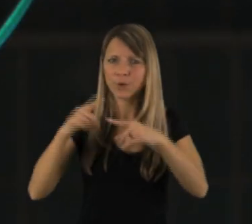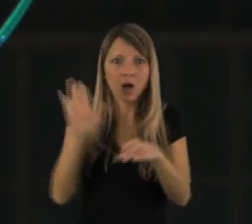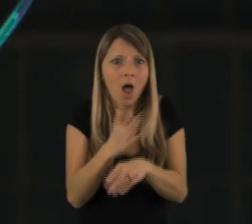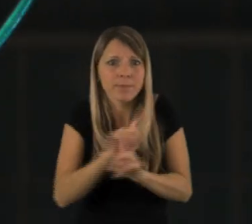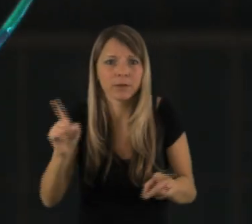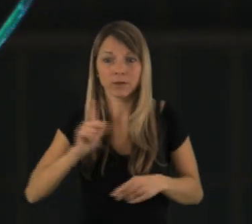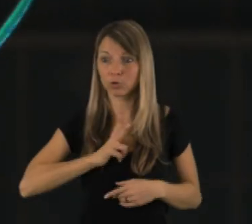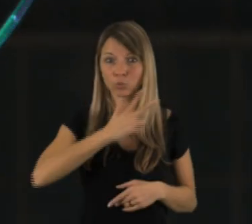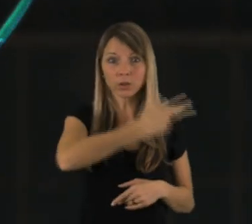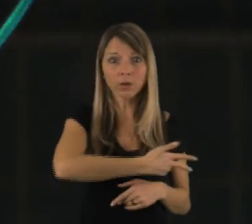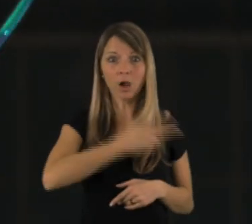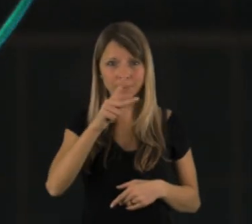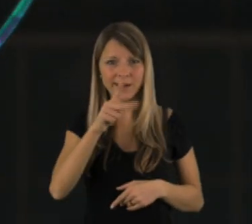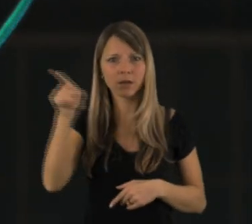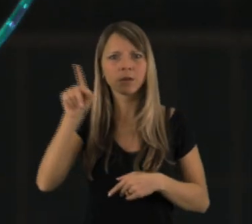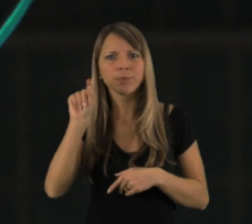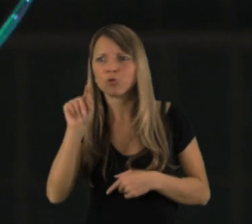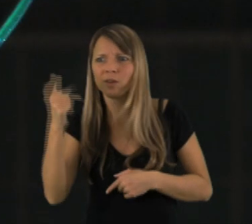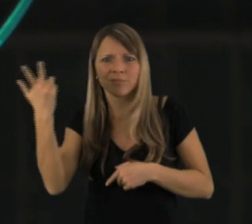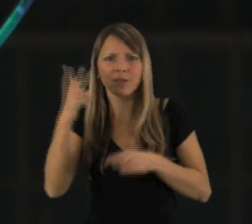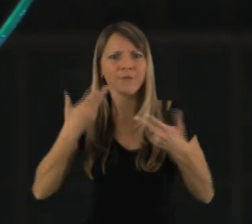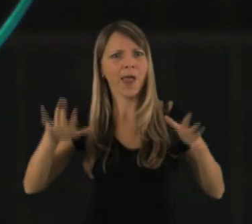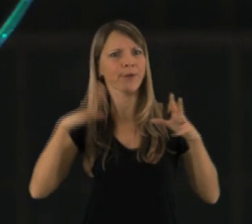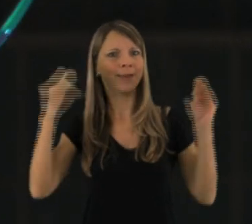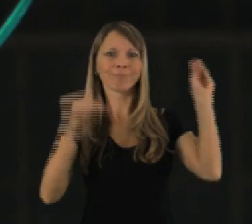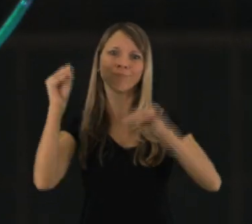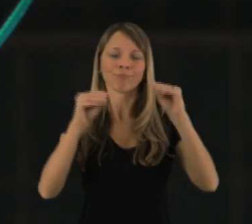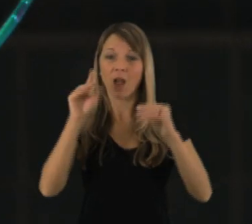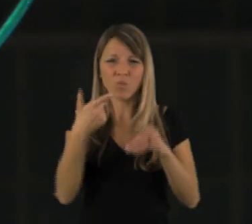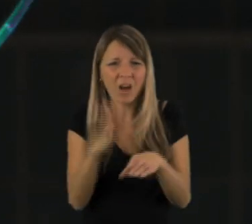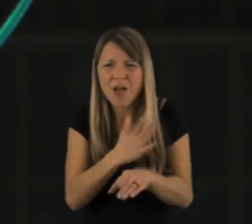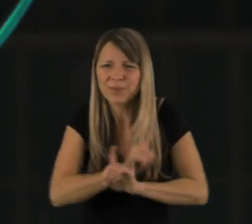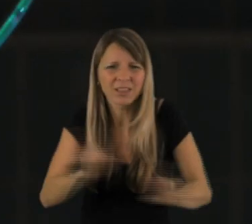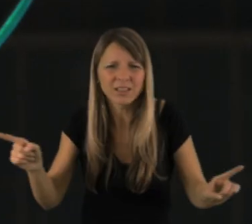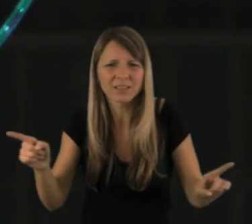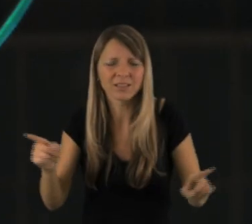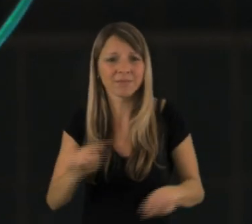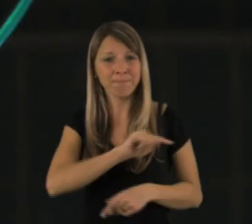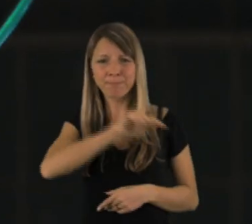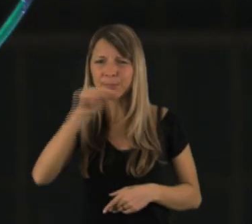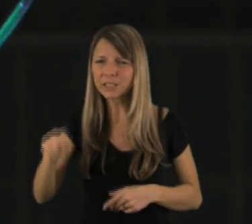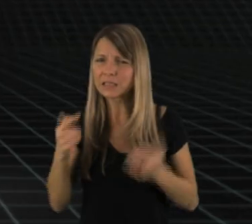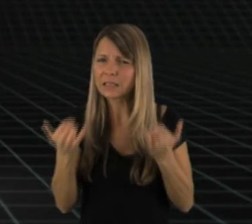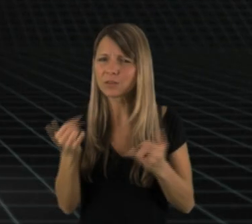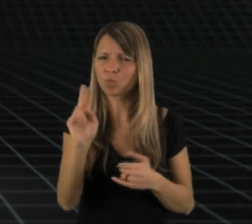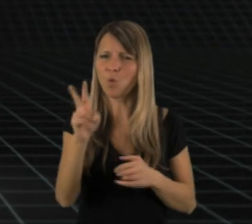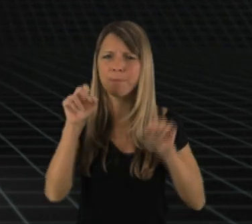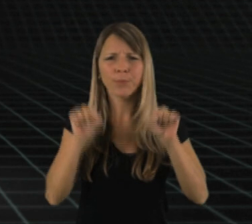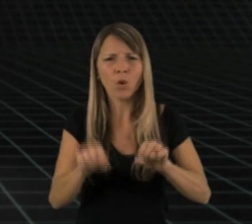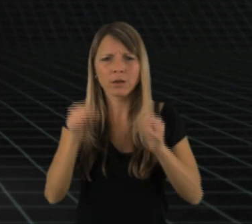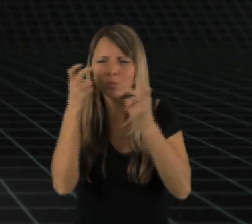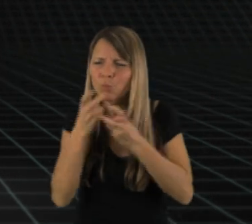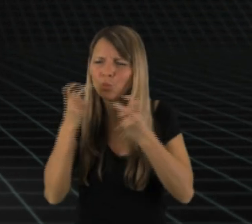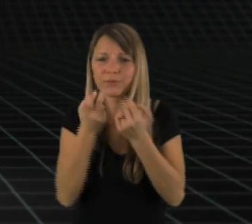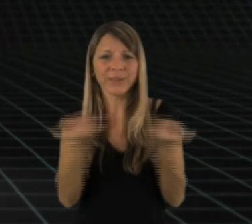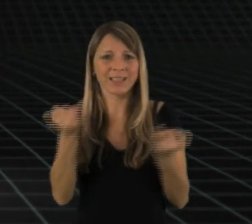Social Payment, also die Zahlung kleiner Beiträge durch viele Nutzer auf freiwilliger Basis, hat sich noch nicht durchgesetzt. Gesucht wird also eine